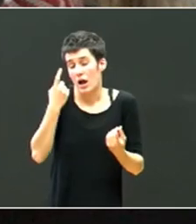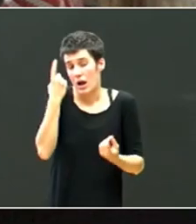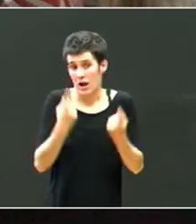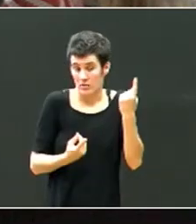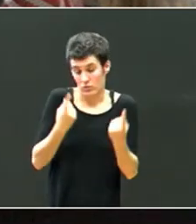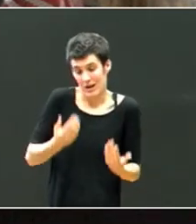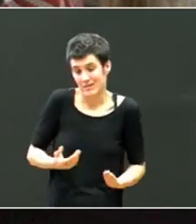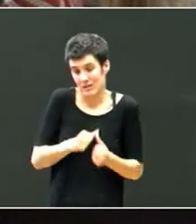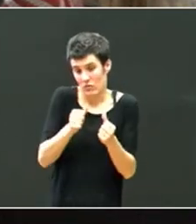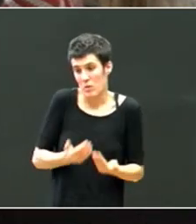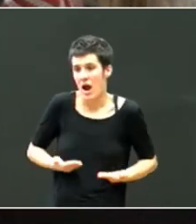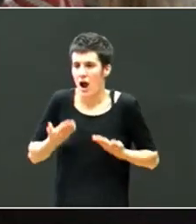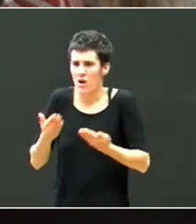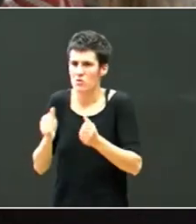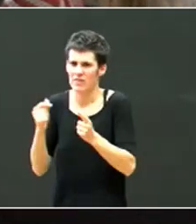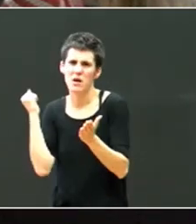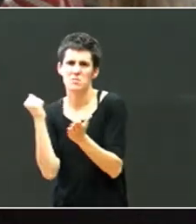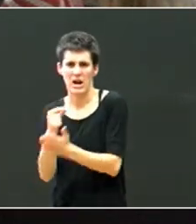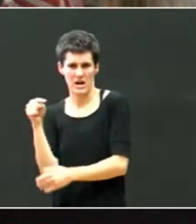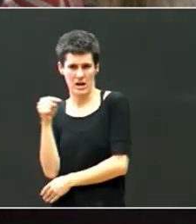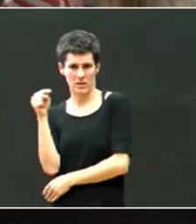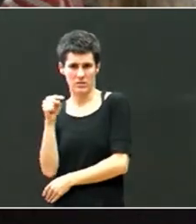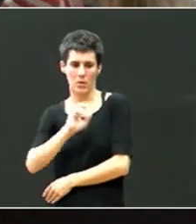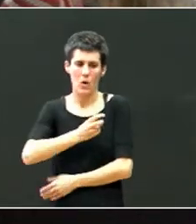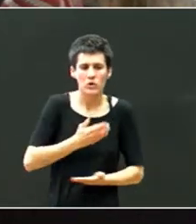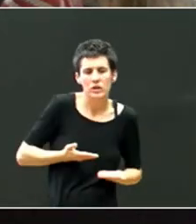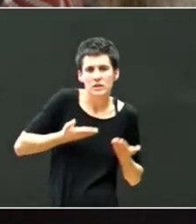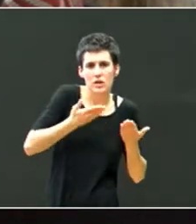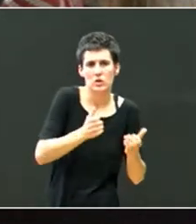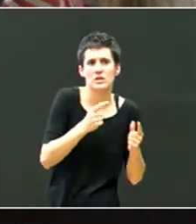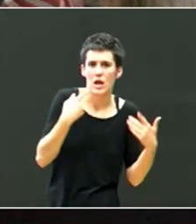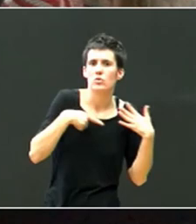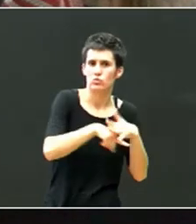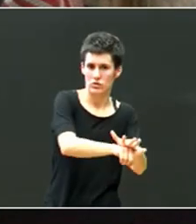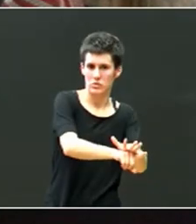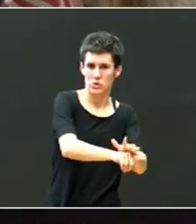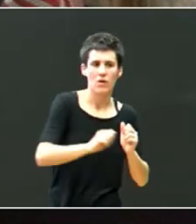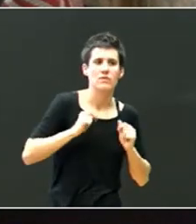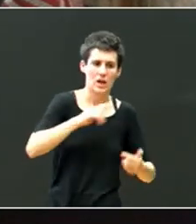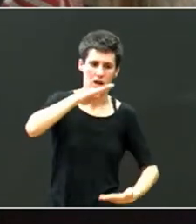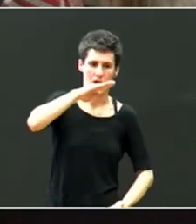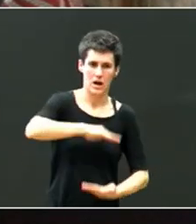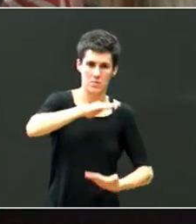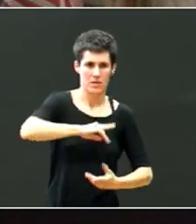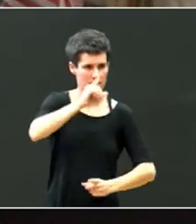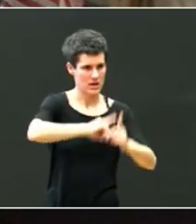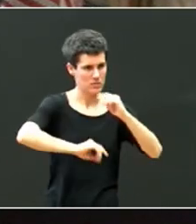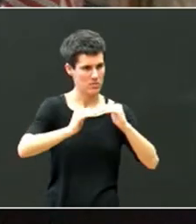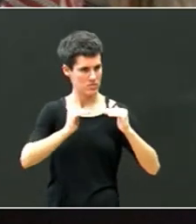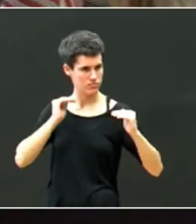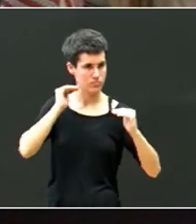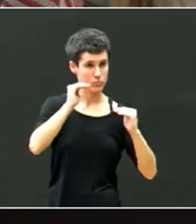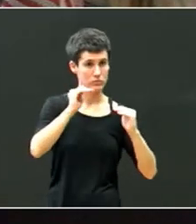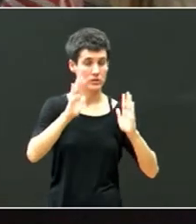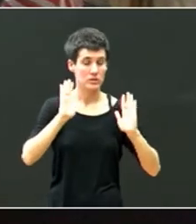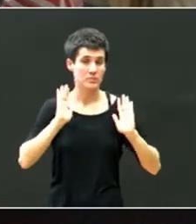aldira, eta beste batzuk inklusiboak, eta resilientzia hori lortzen da benak. Alanda